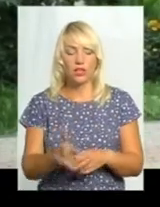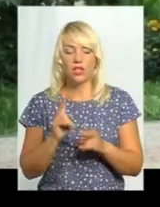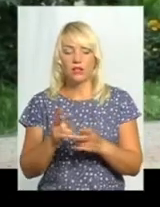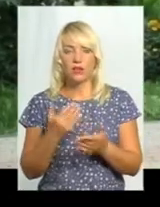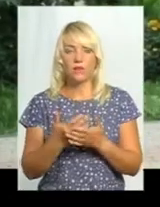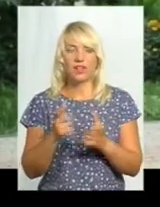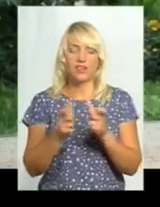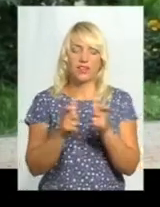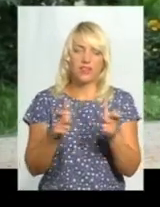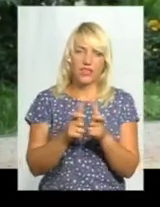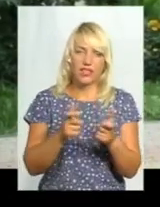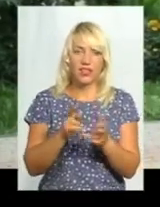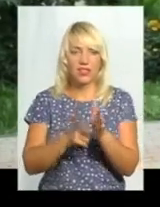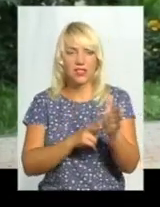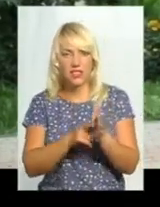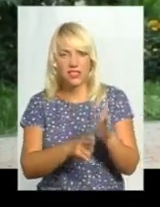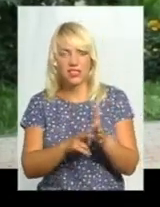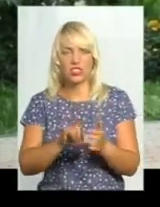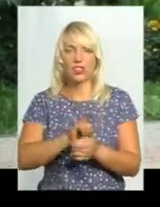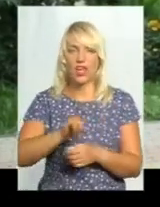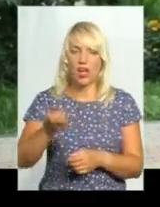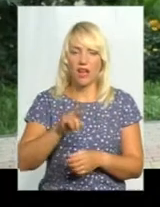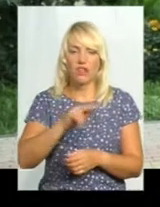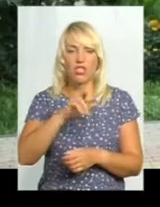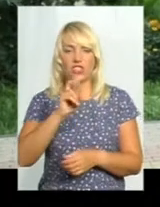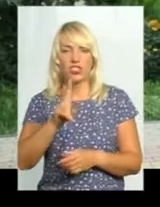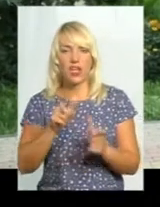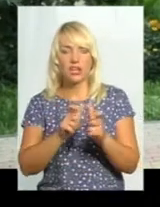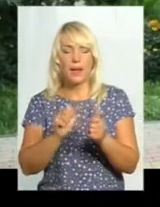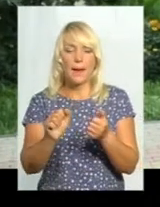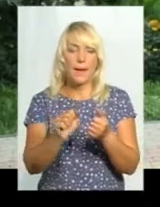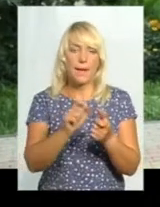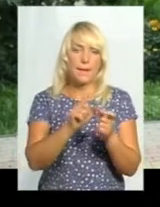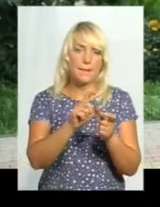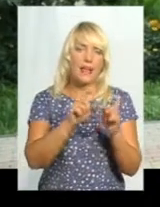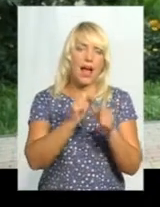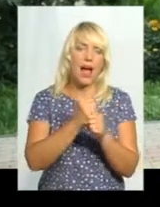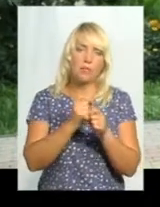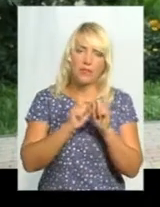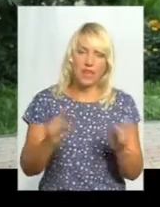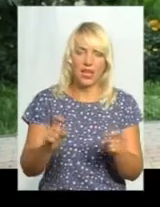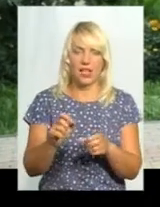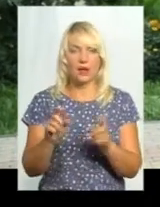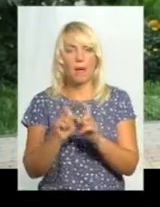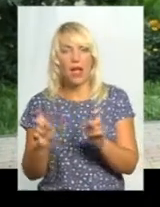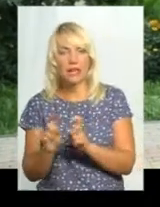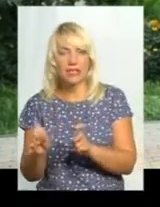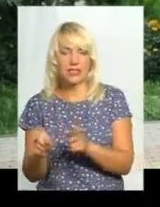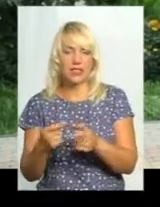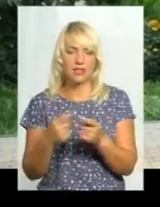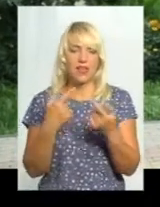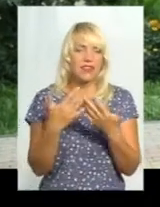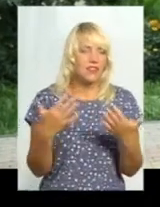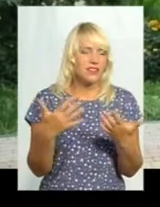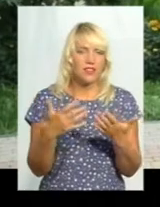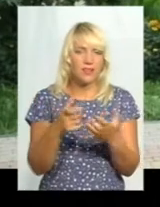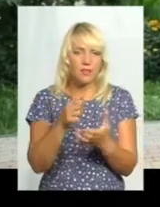залізничний, авіа, чеки з магазинів, аптек, інші якісь установи організації. Максимально